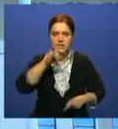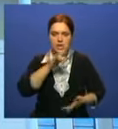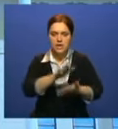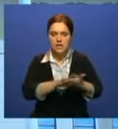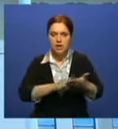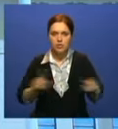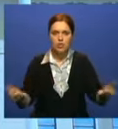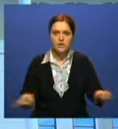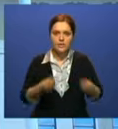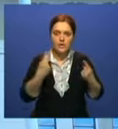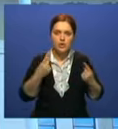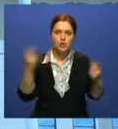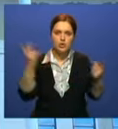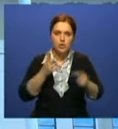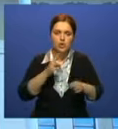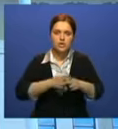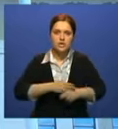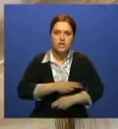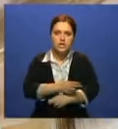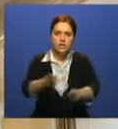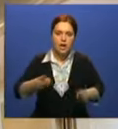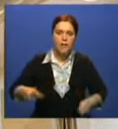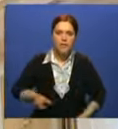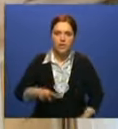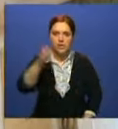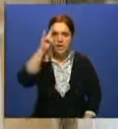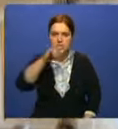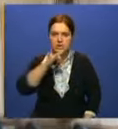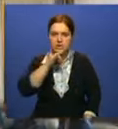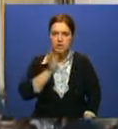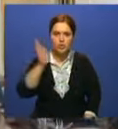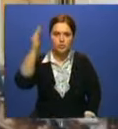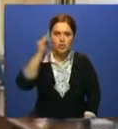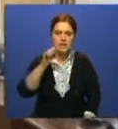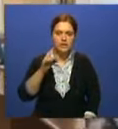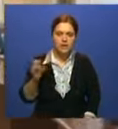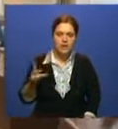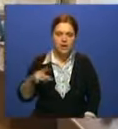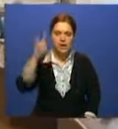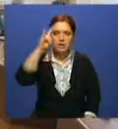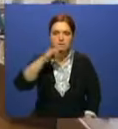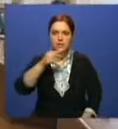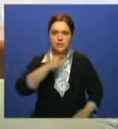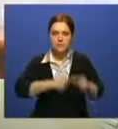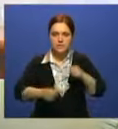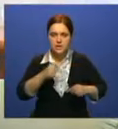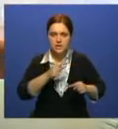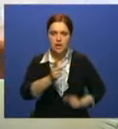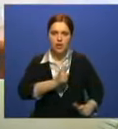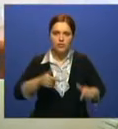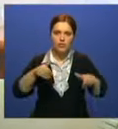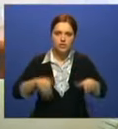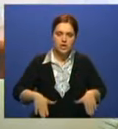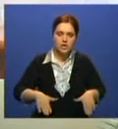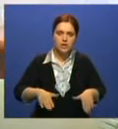развитие транспортной инфраструктуры по железнодорожному маршруту Казахстан-Туркменистан-Иран. Казахстанский бизнес готов решать вопрос